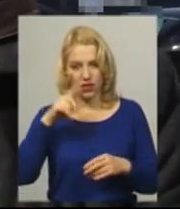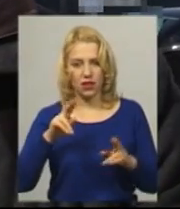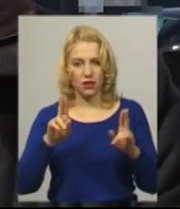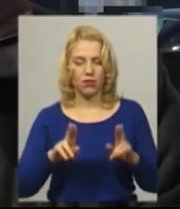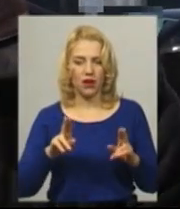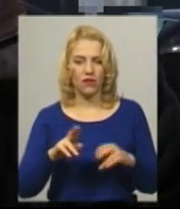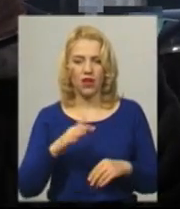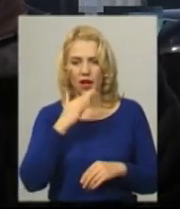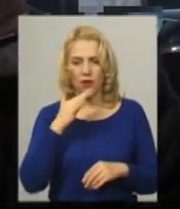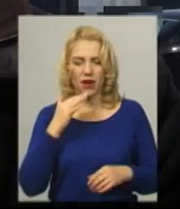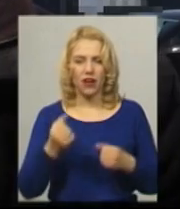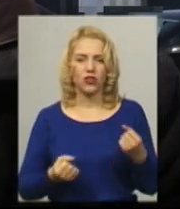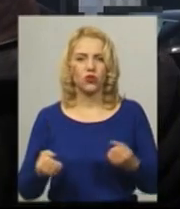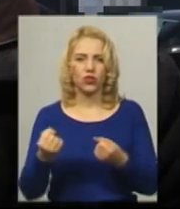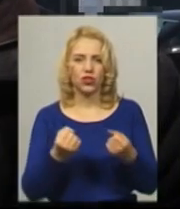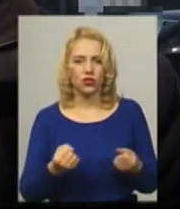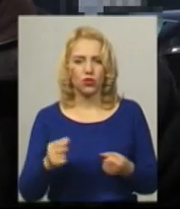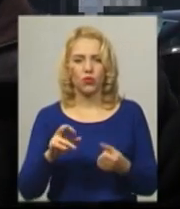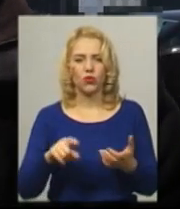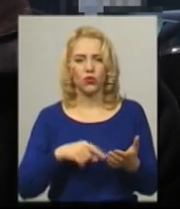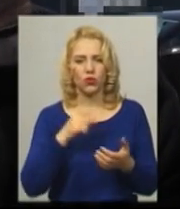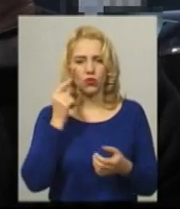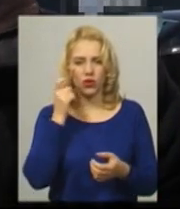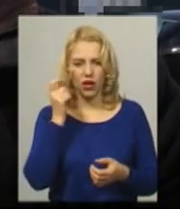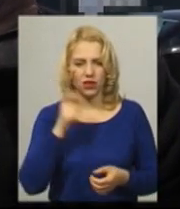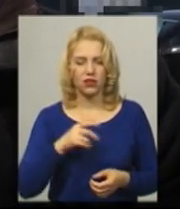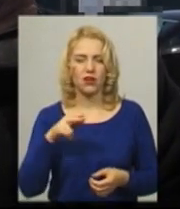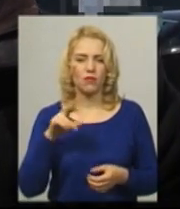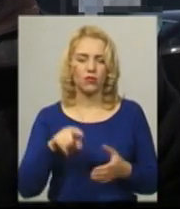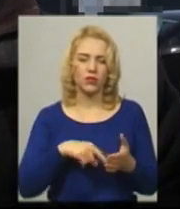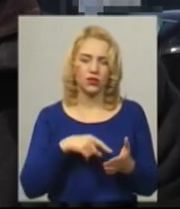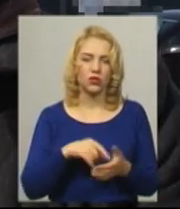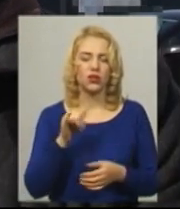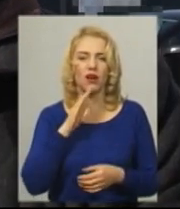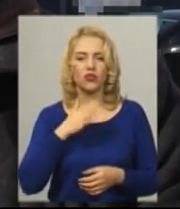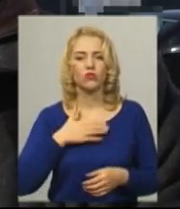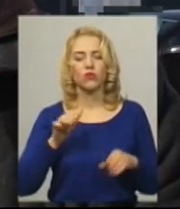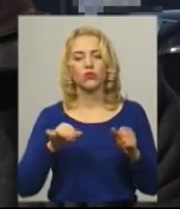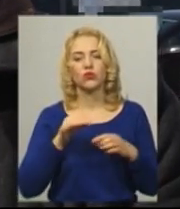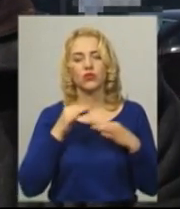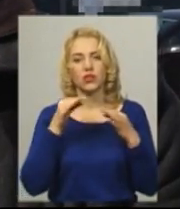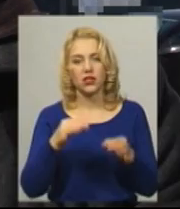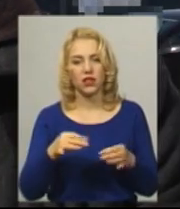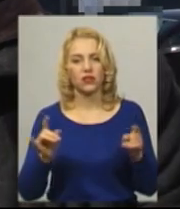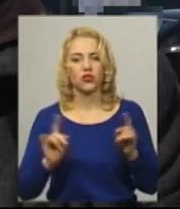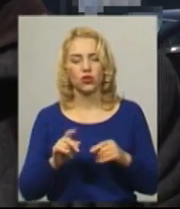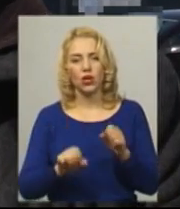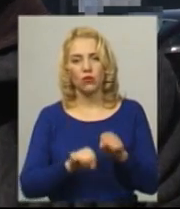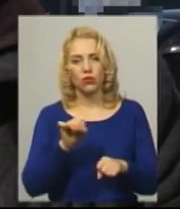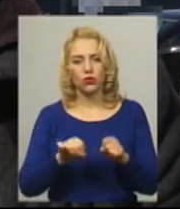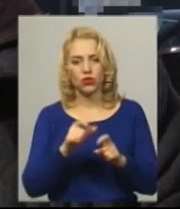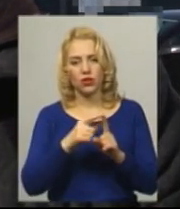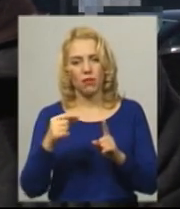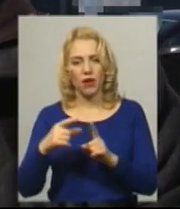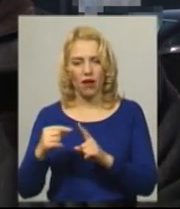Дуже багато їжджу і по Україні, і по місту нашому. Тому можу сказати, що порушень правил дорожнього